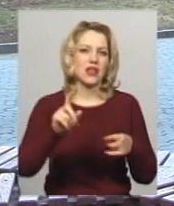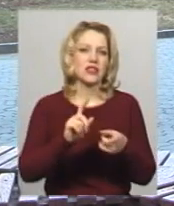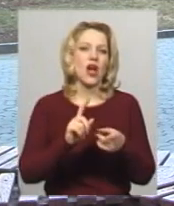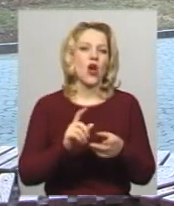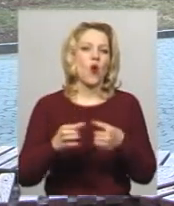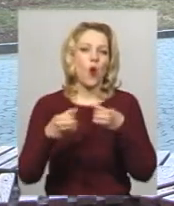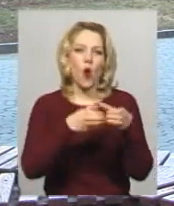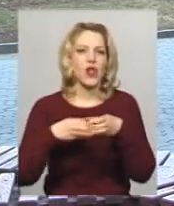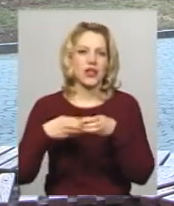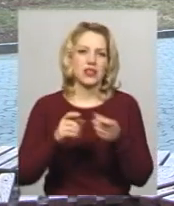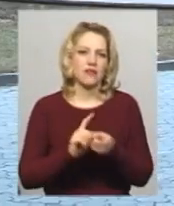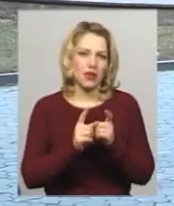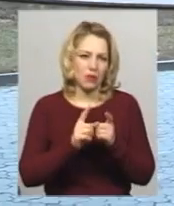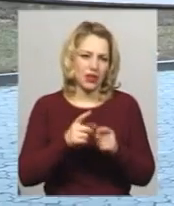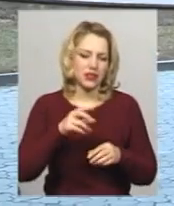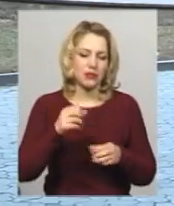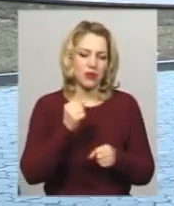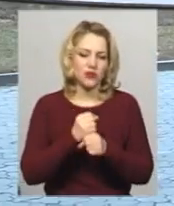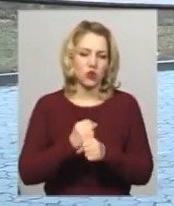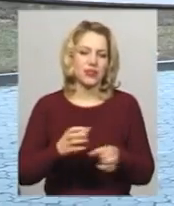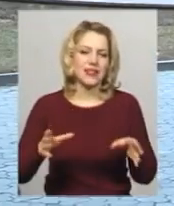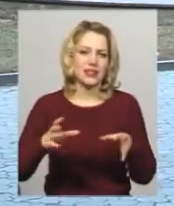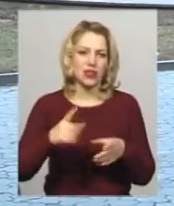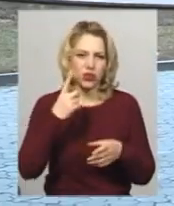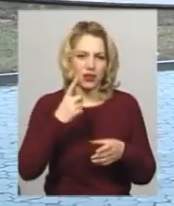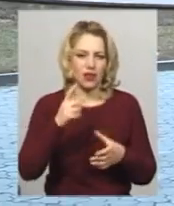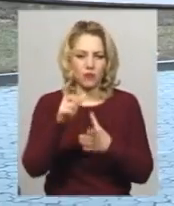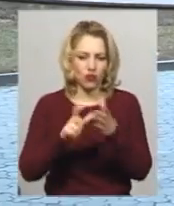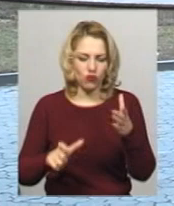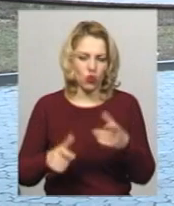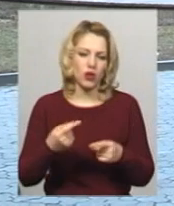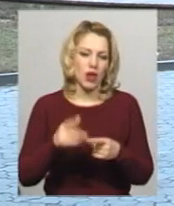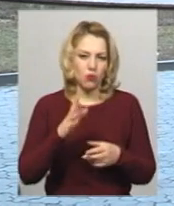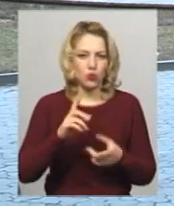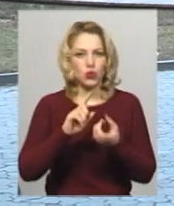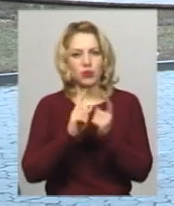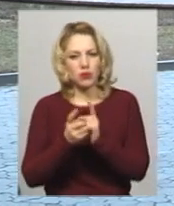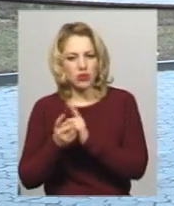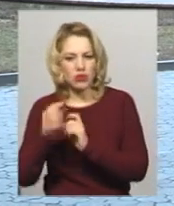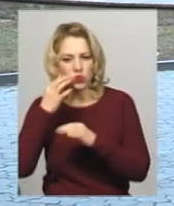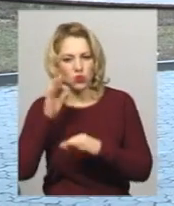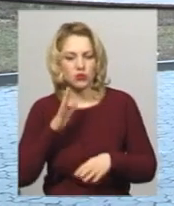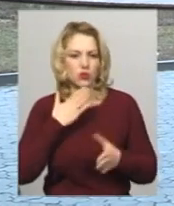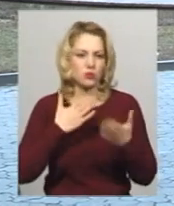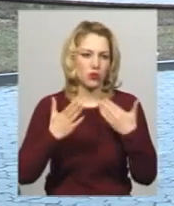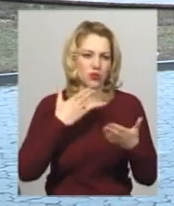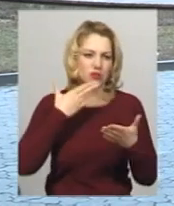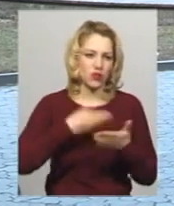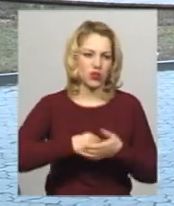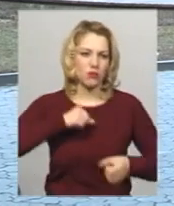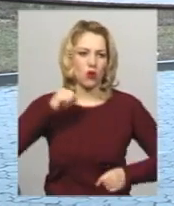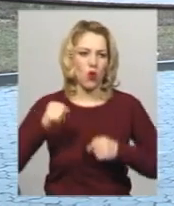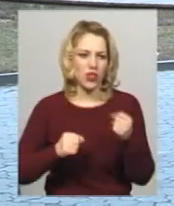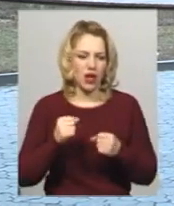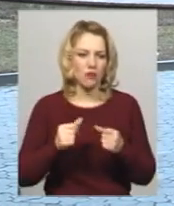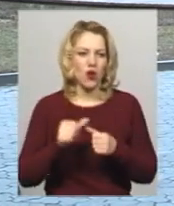спільним твором. Під час самої перекладацької резиденції учасники обмінюватимуться досвідом, спілкуватимуться зі своїми колегами.